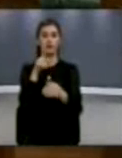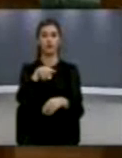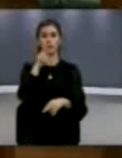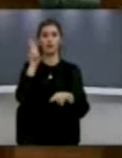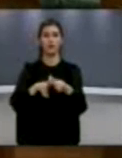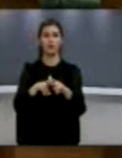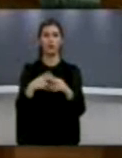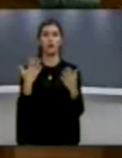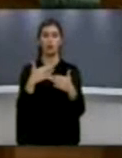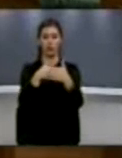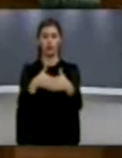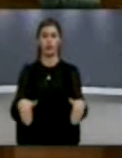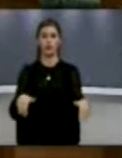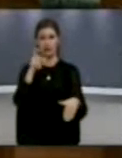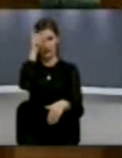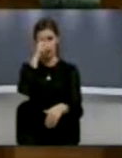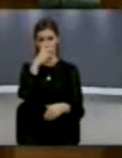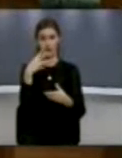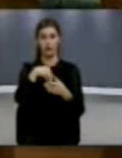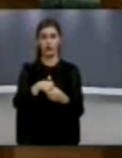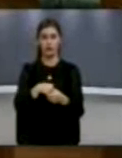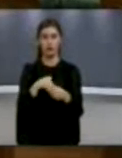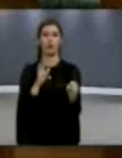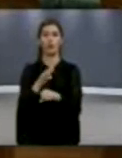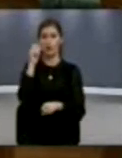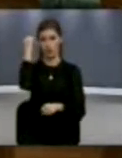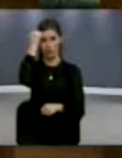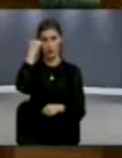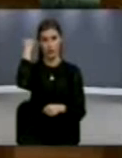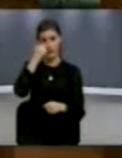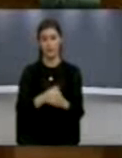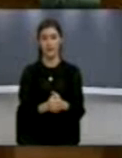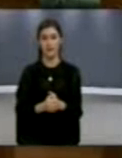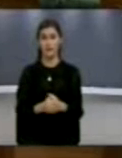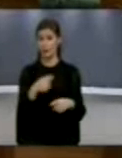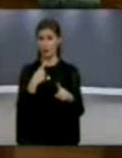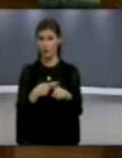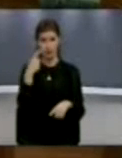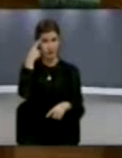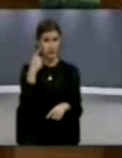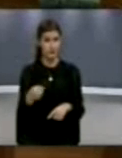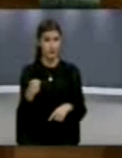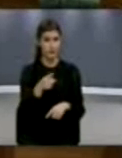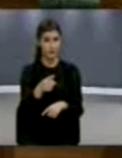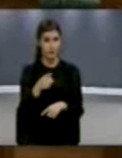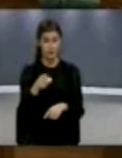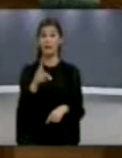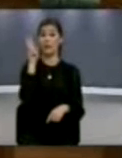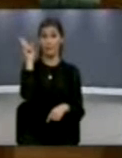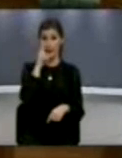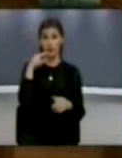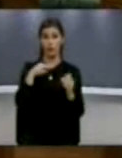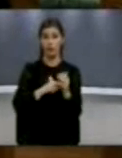e zajednicës sërbe brenda Kosovës e kunder Kosovës. Dhe adriqka, pikrish në prill vitit 2013